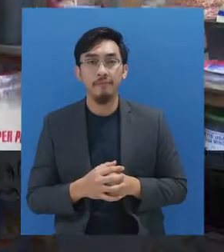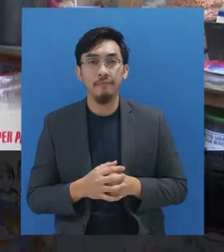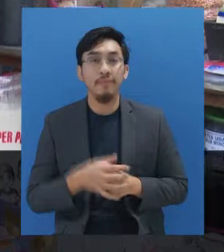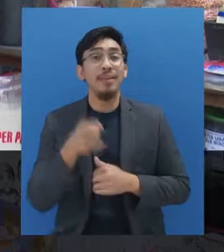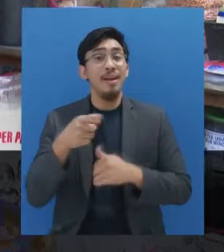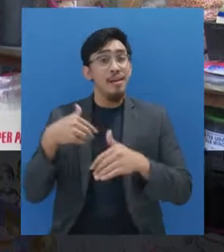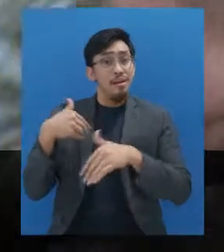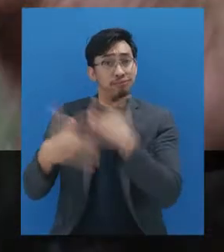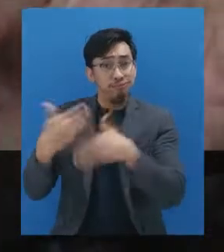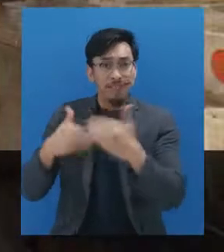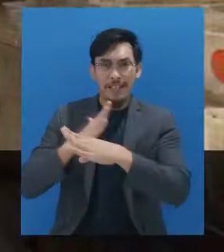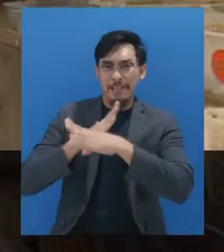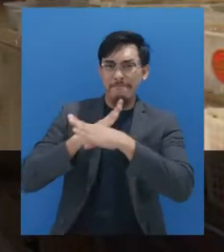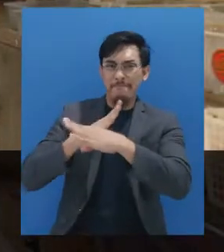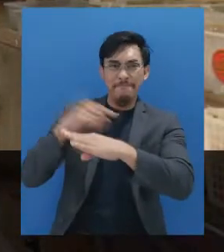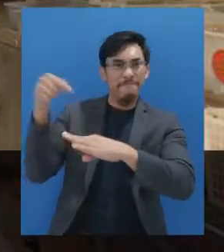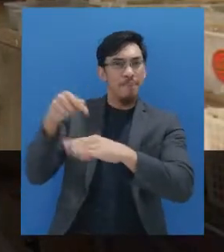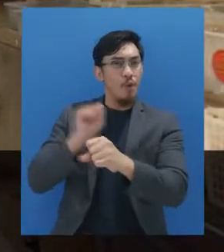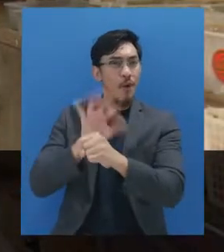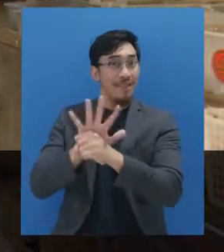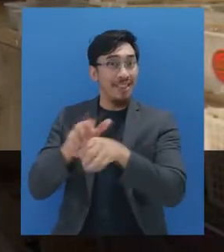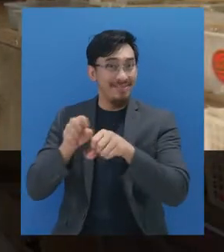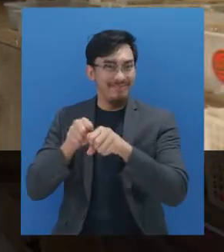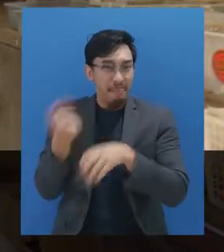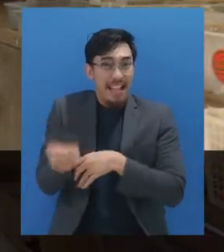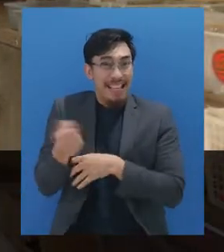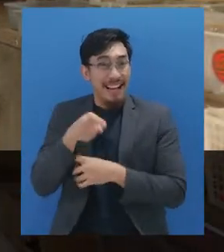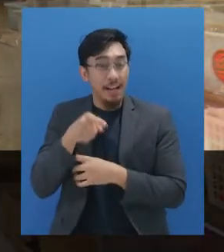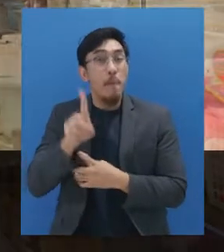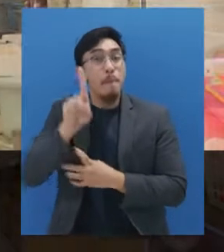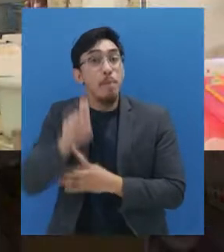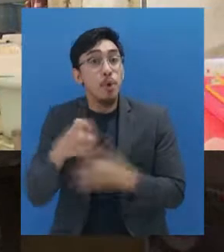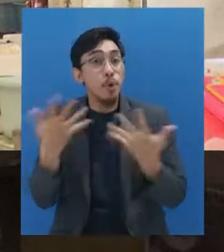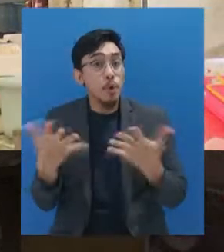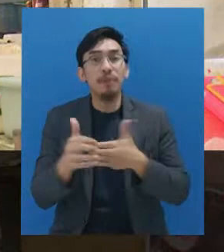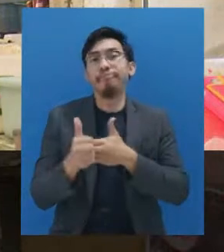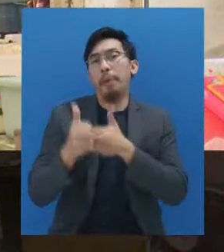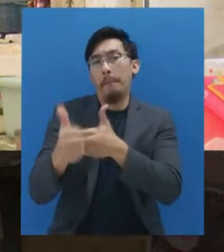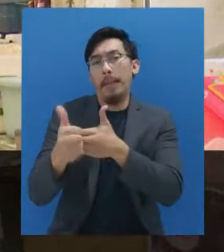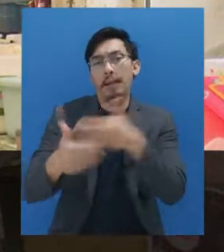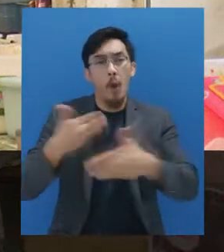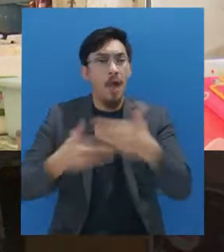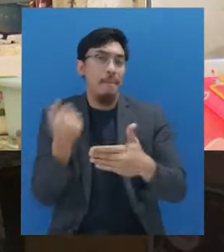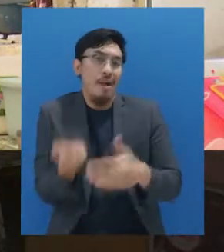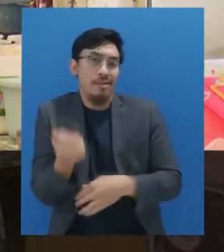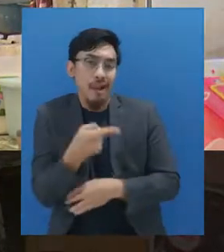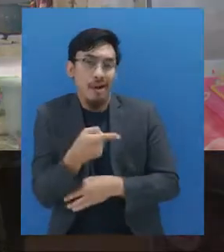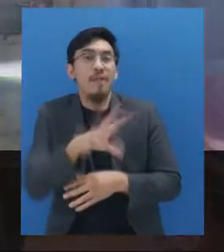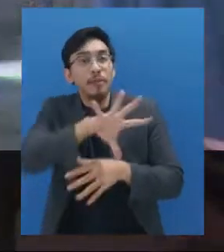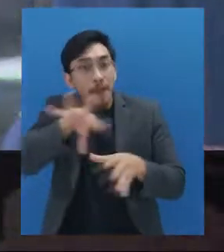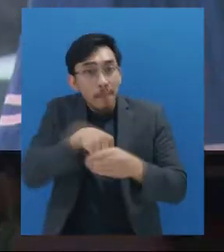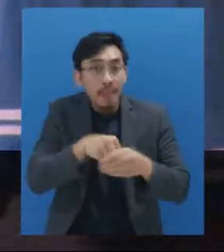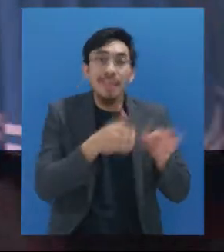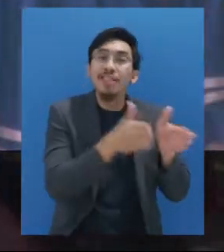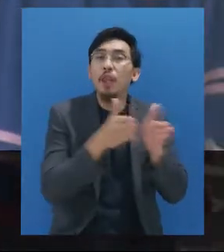Penerapan upaya pencegahan dan pengendalian COVID-19 di pasar sangat membutuhkan peran kepemimpinan pengelola pasar serta